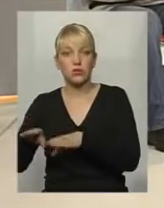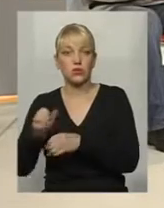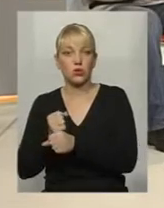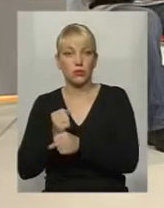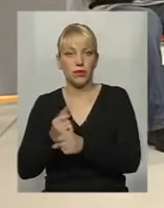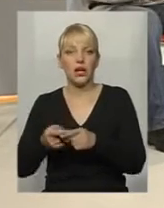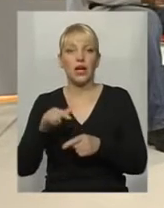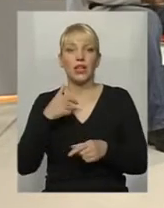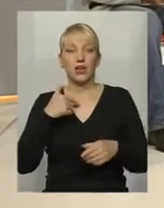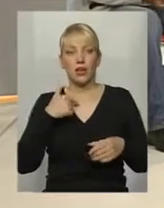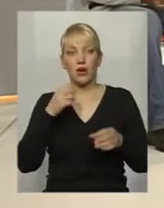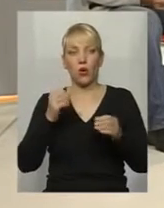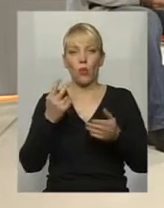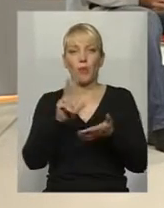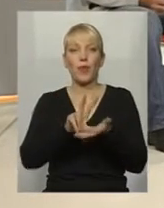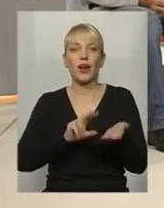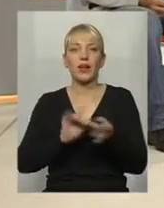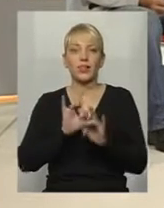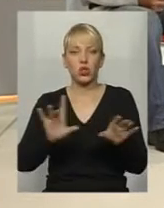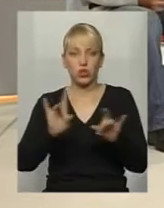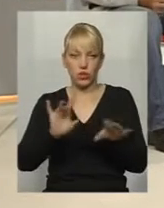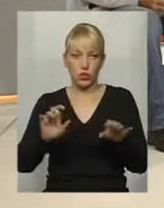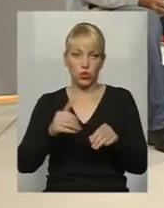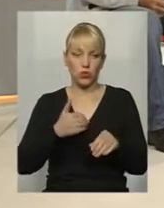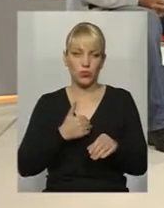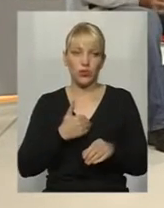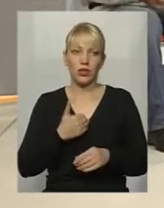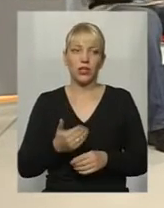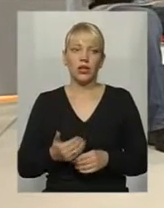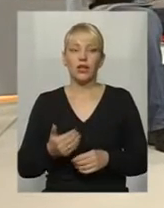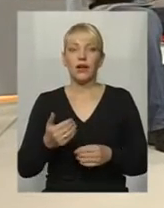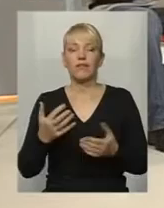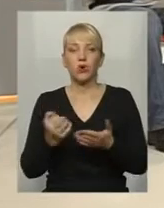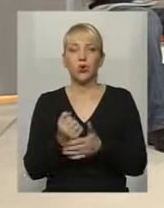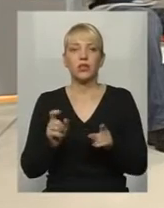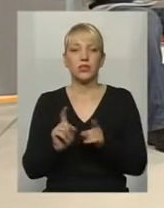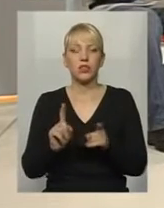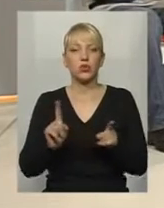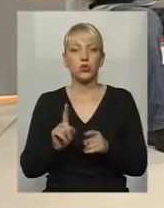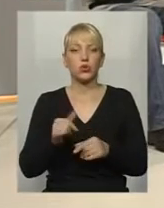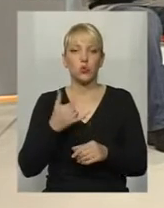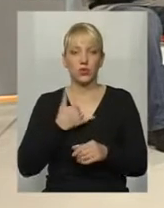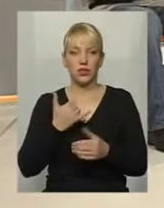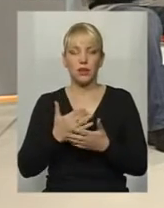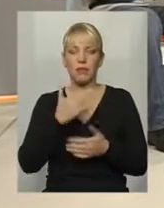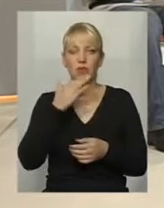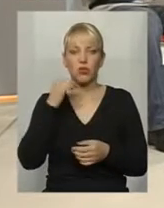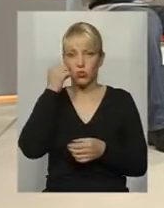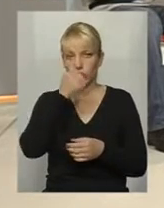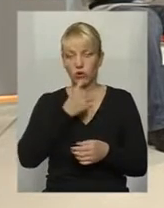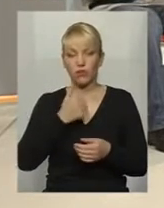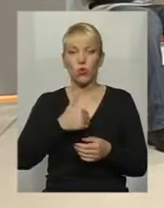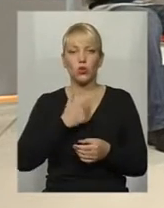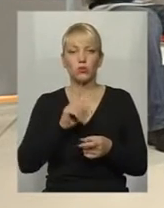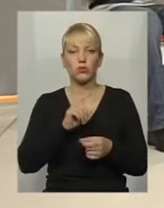приклад, може є трошки не в темі, але вона десь співзвучна в нашій розмові. Виходить так, що в нас ми дуже багато років вже хочемо, щоб